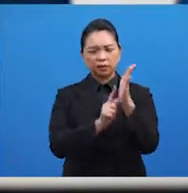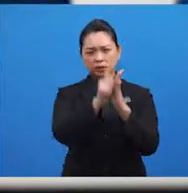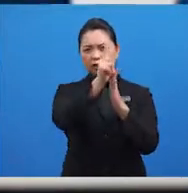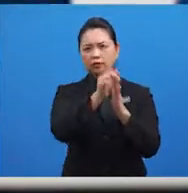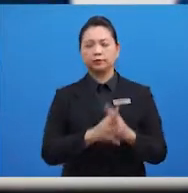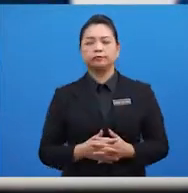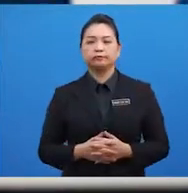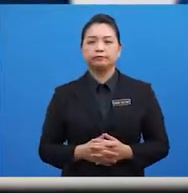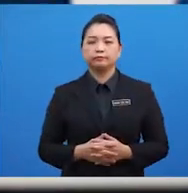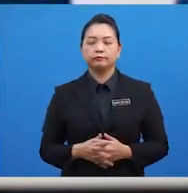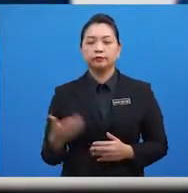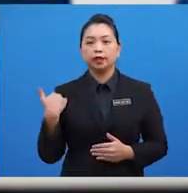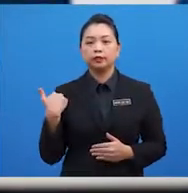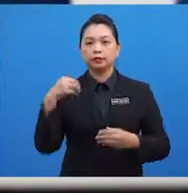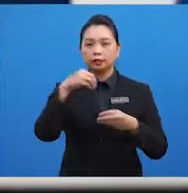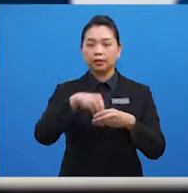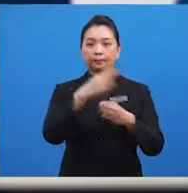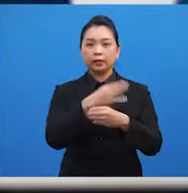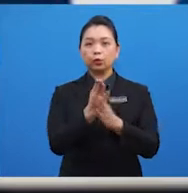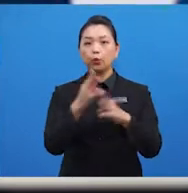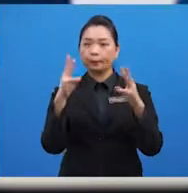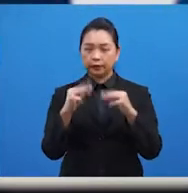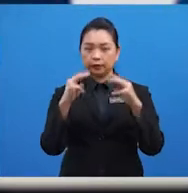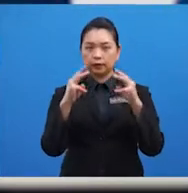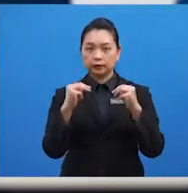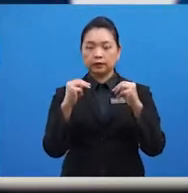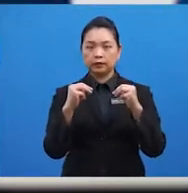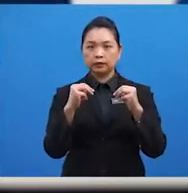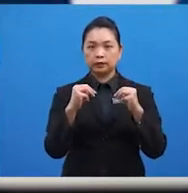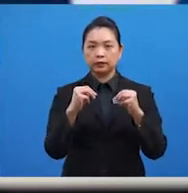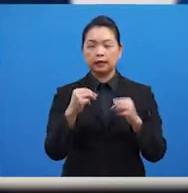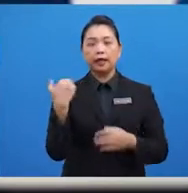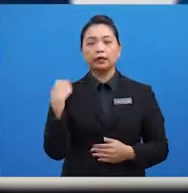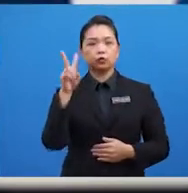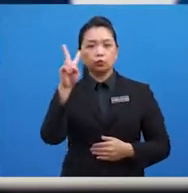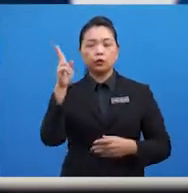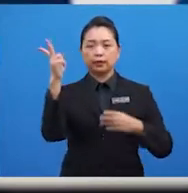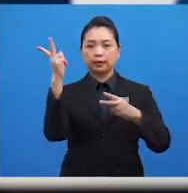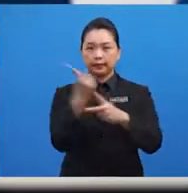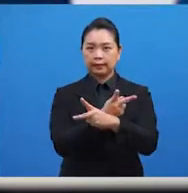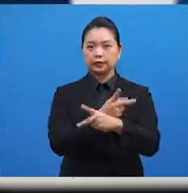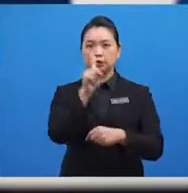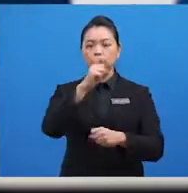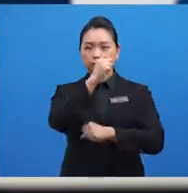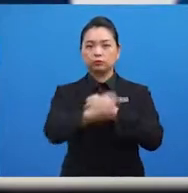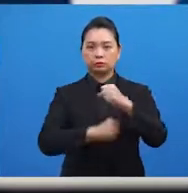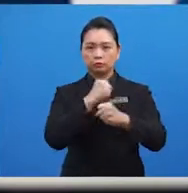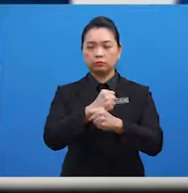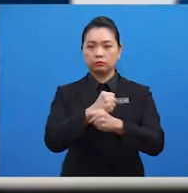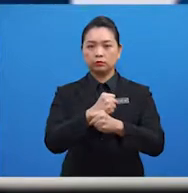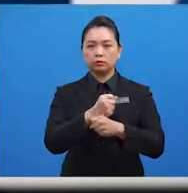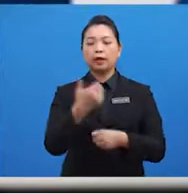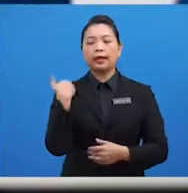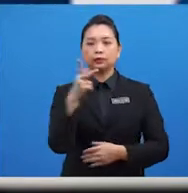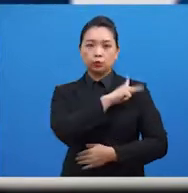Sidang Kemuncak ASEAN adalah berbentuk mesyuarat yang diadakan dua kali setahun dan dihadiri oleh